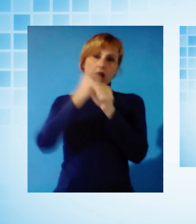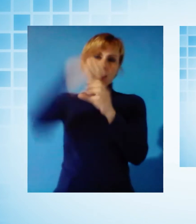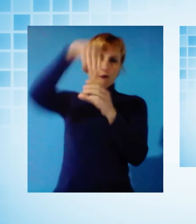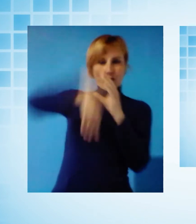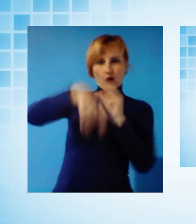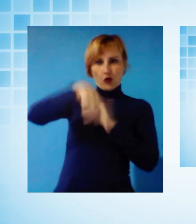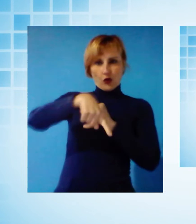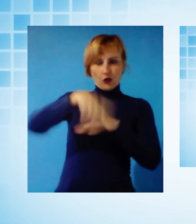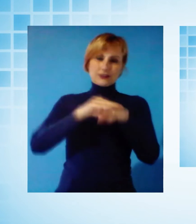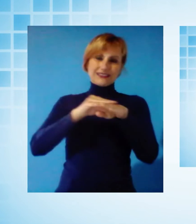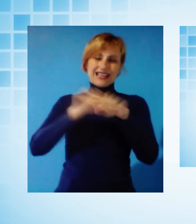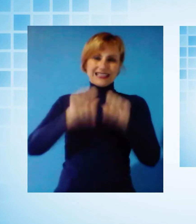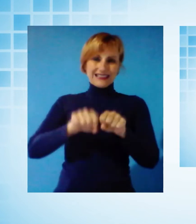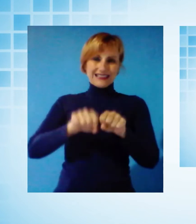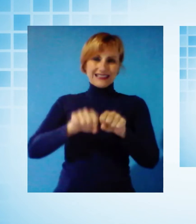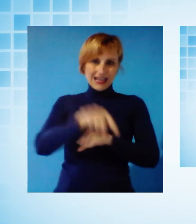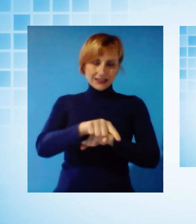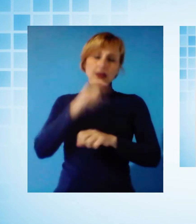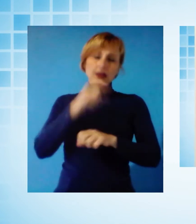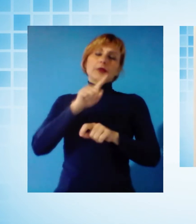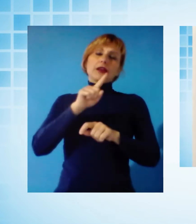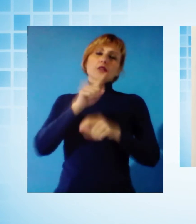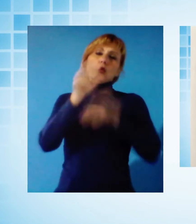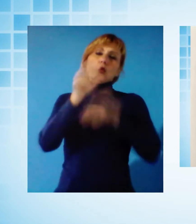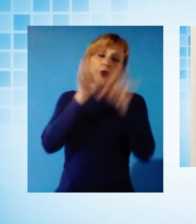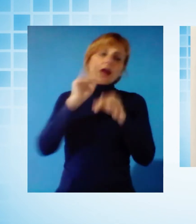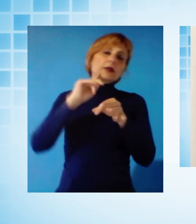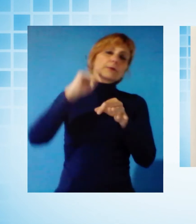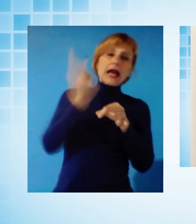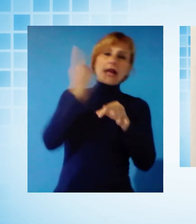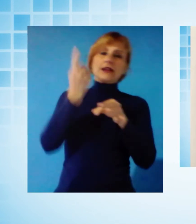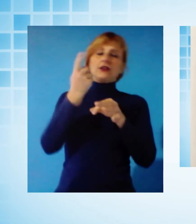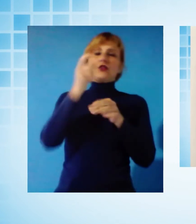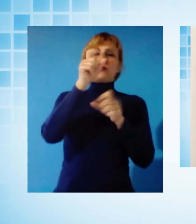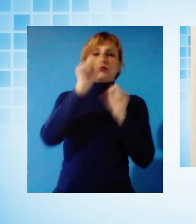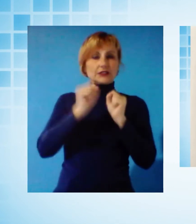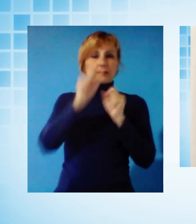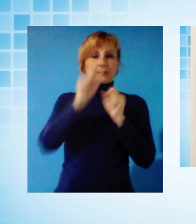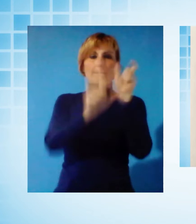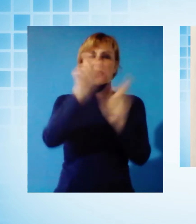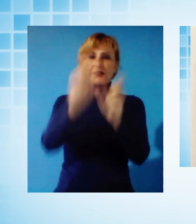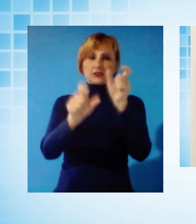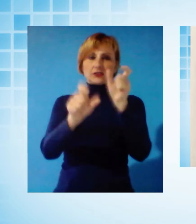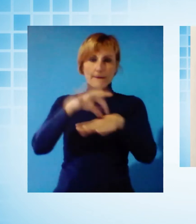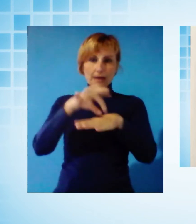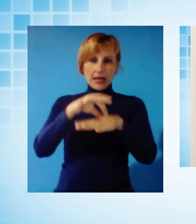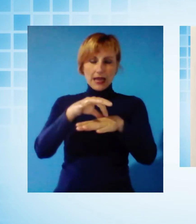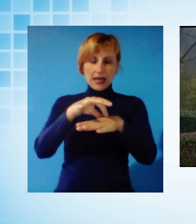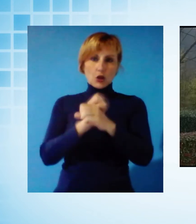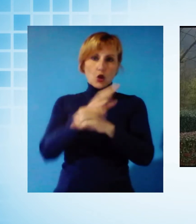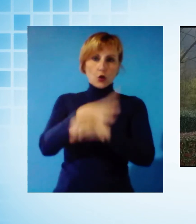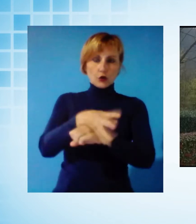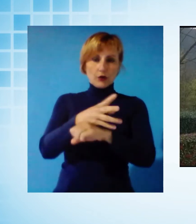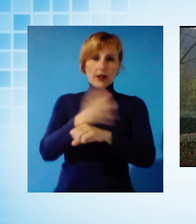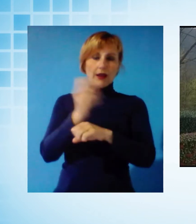i malati affetti da coronavirus. Inoltre, nelle ultime ore siamo anche in contatto con la Croce Verde